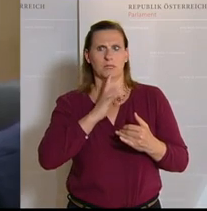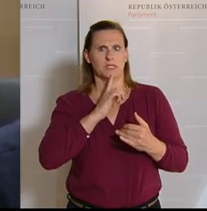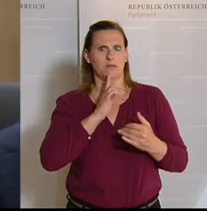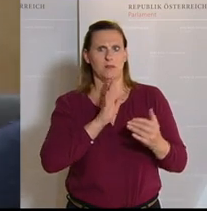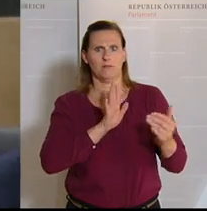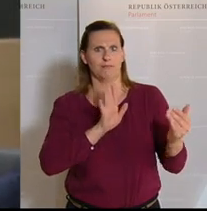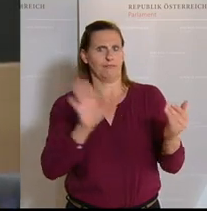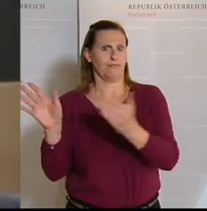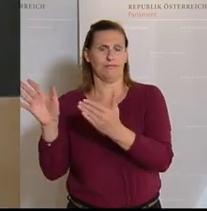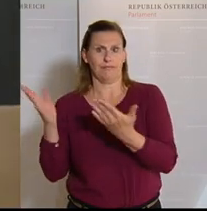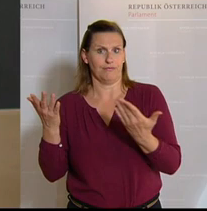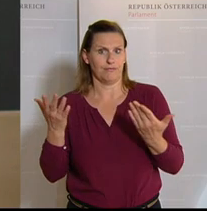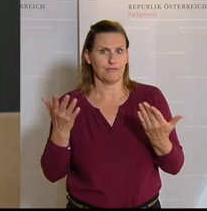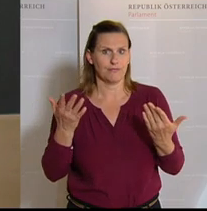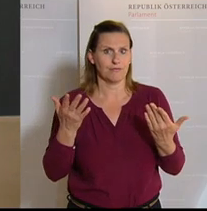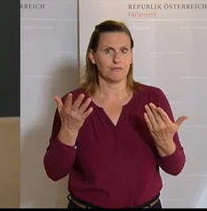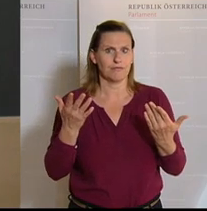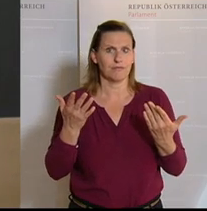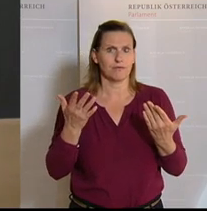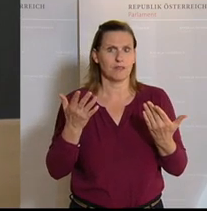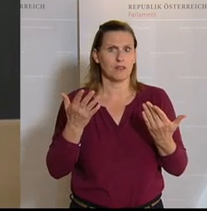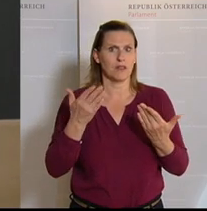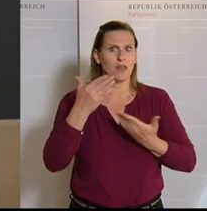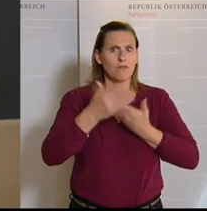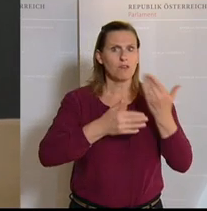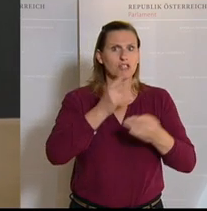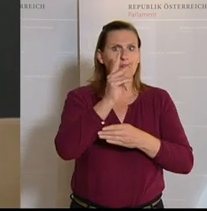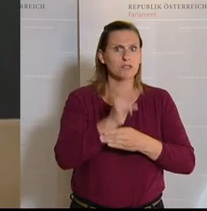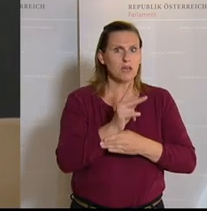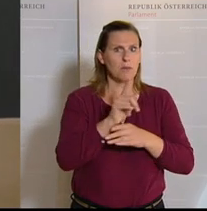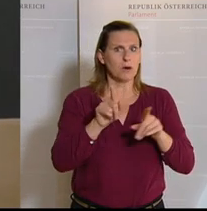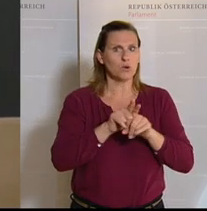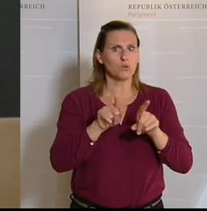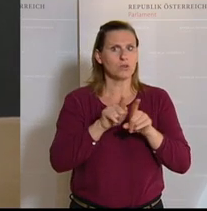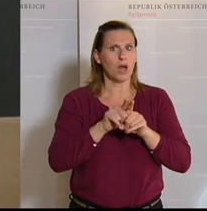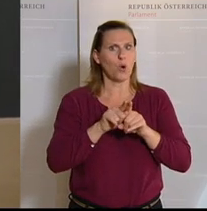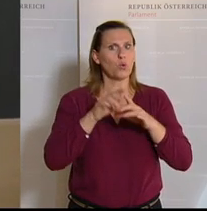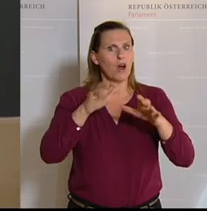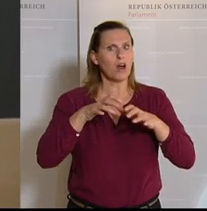überbieten. Fehler der Wirtschaftskammer und der Agrarmarkt Austria